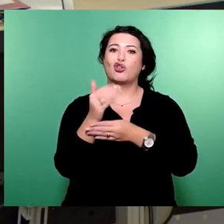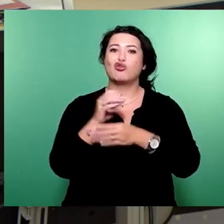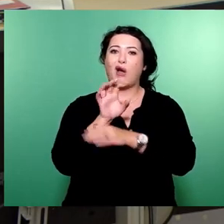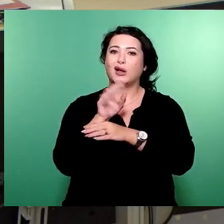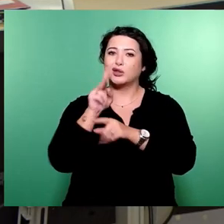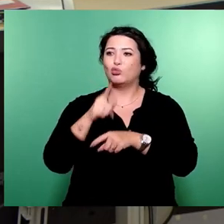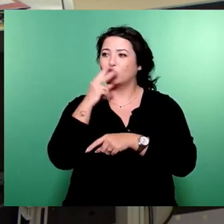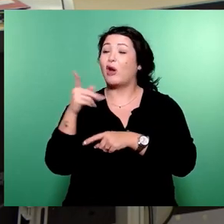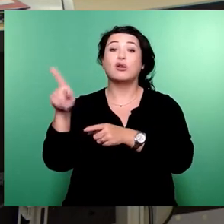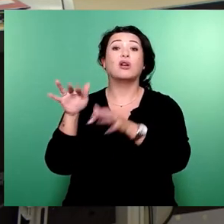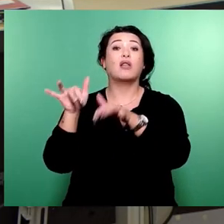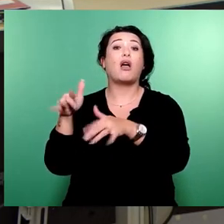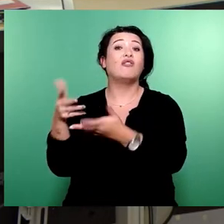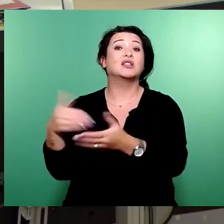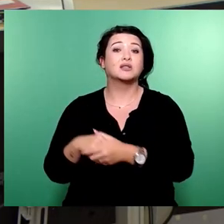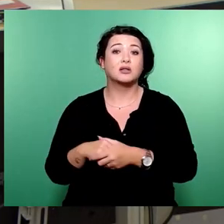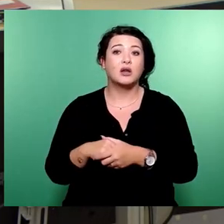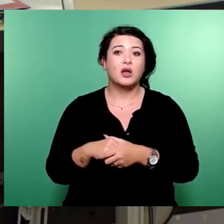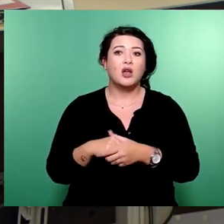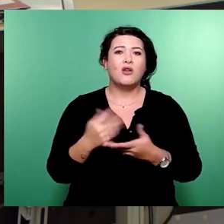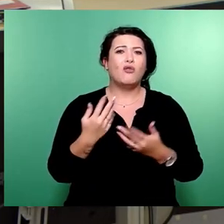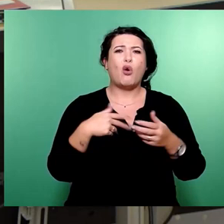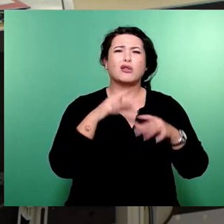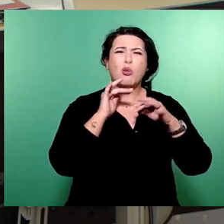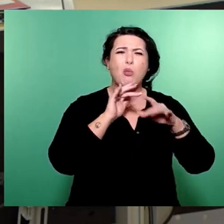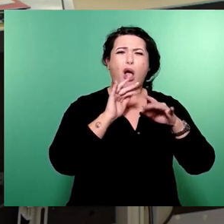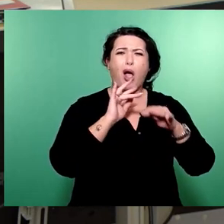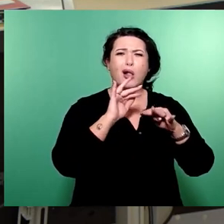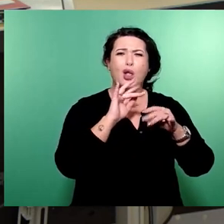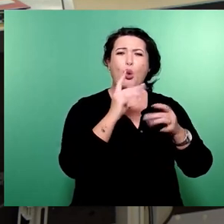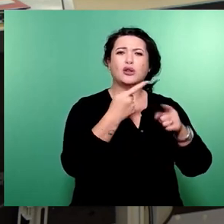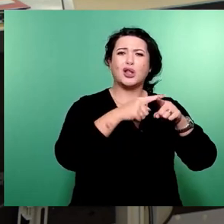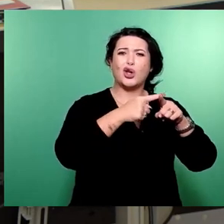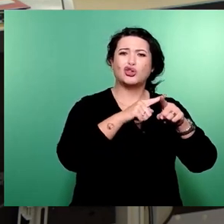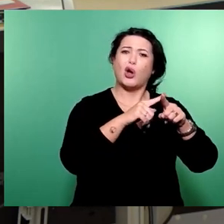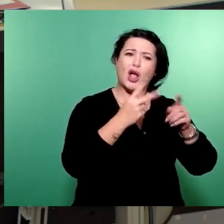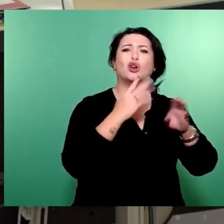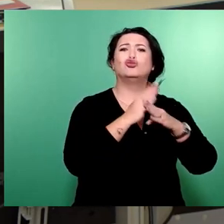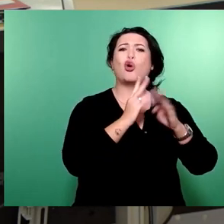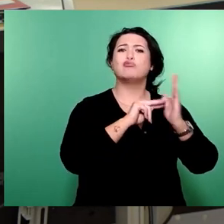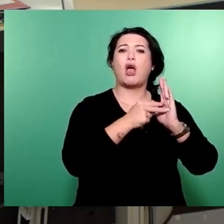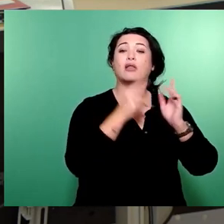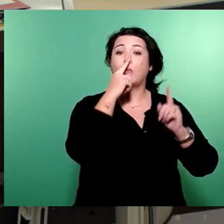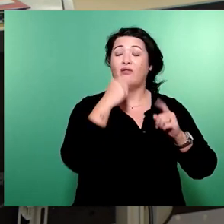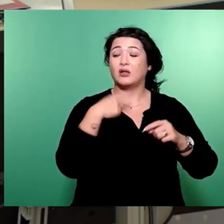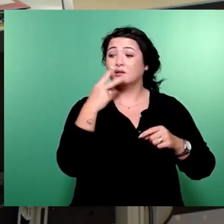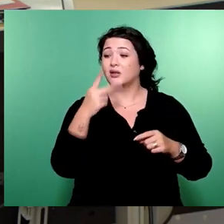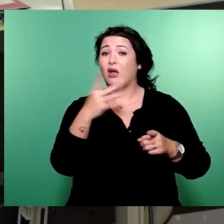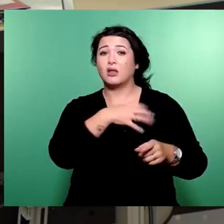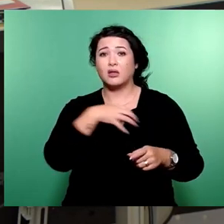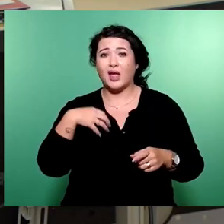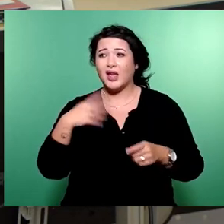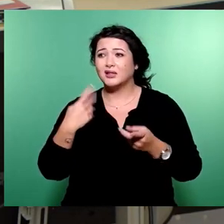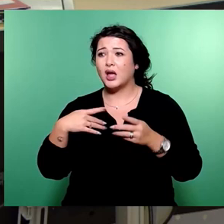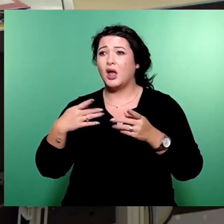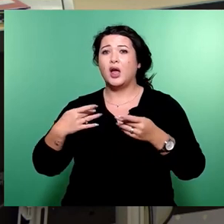Millionen Gewerbesteuer wird einfach mal so eingeplant. Wenn ich in den besten Lagen von Dresden mir die Schaufenster anschaue,